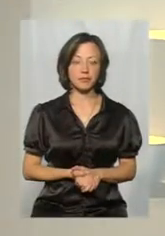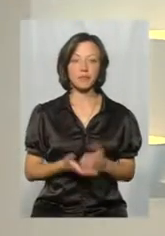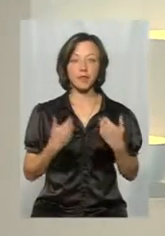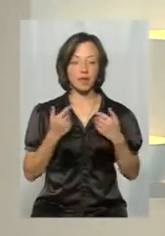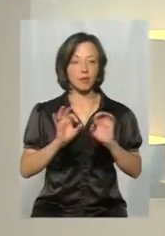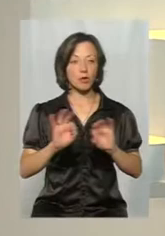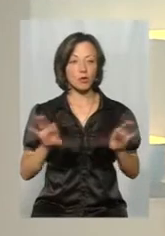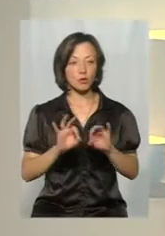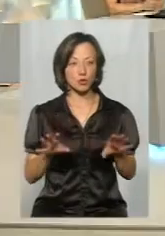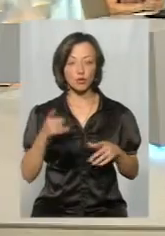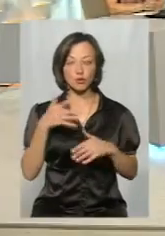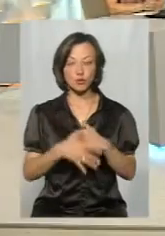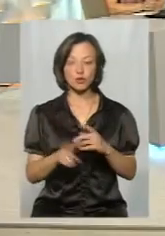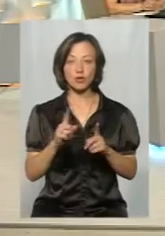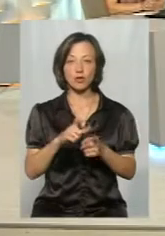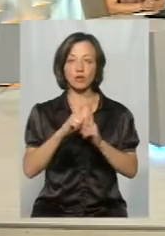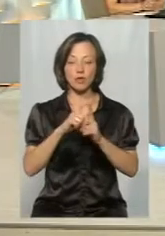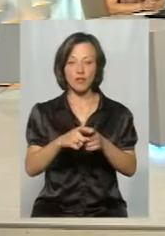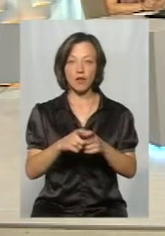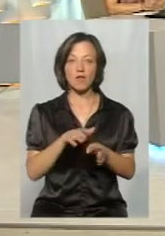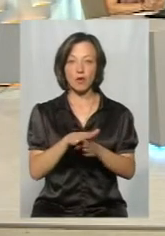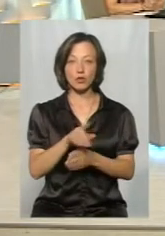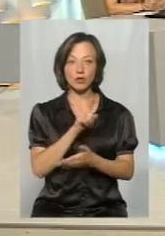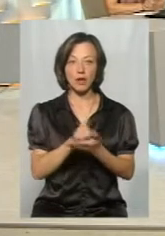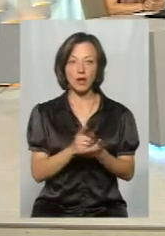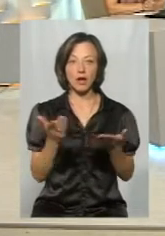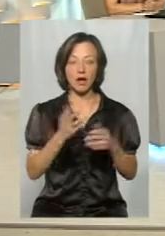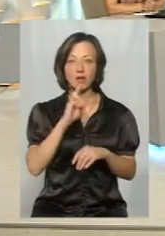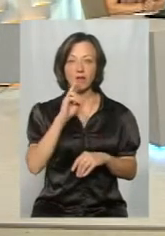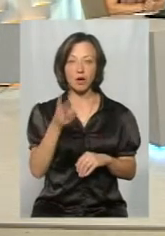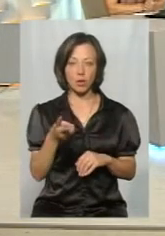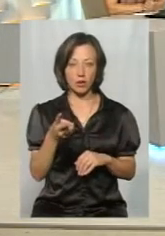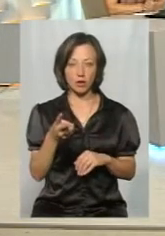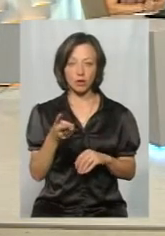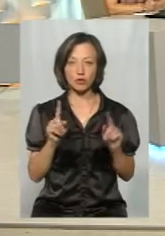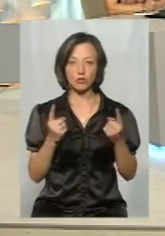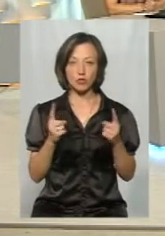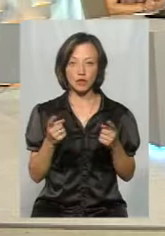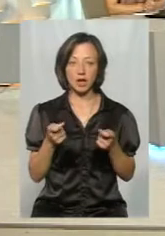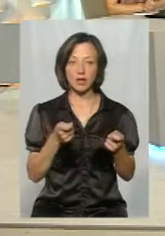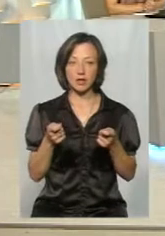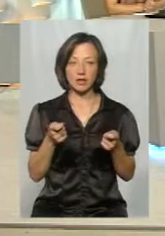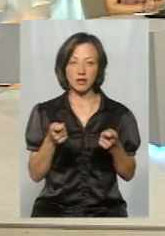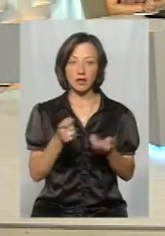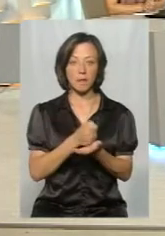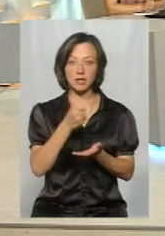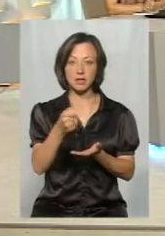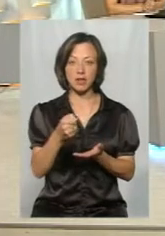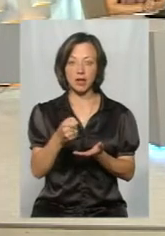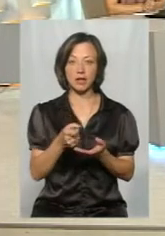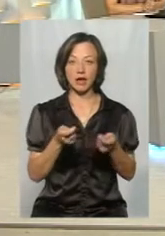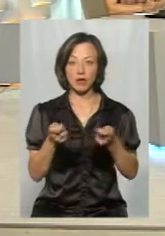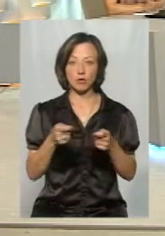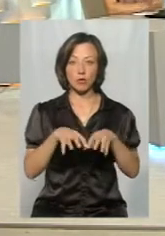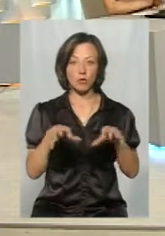Ви розумієте, що відповідає виконуюча обов'язка, яка, я хочу підкресити, 2 роки чомусь керівництво не призначає її на керівну